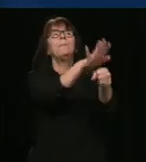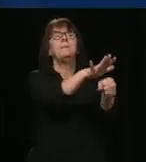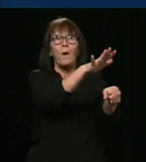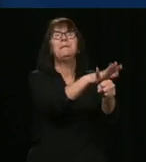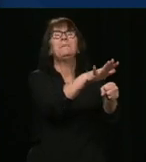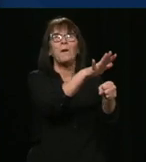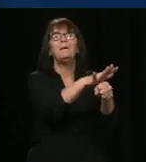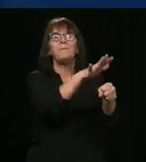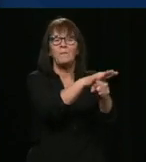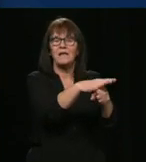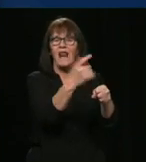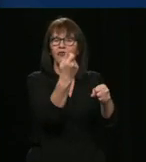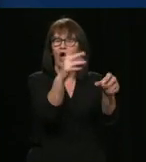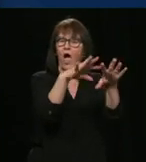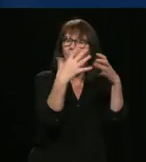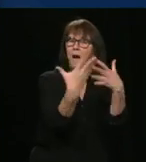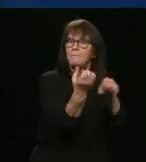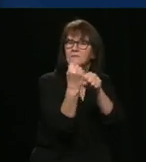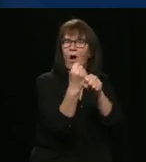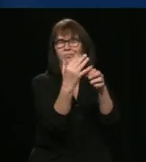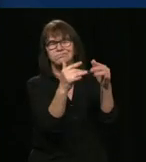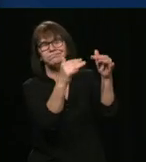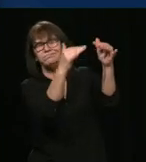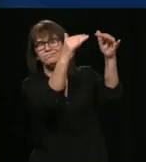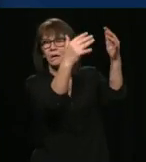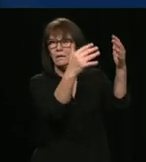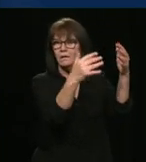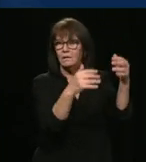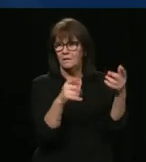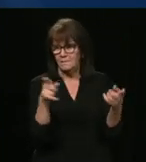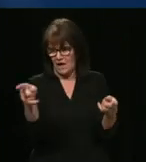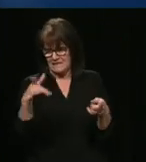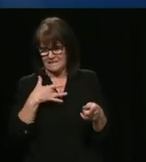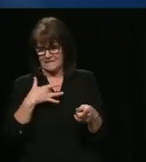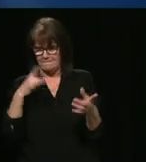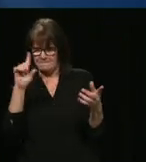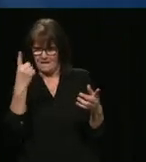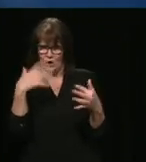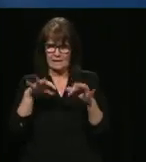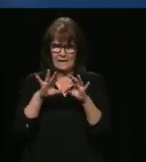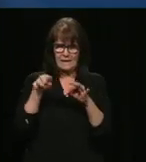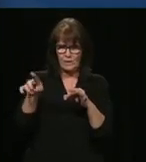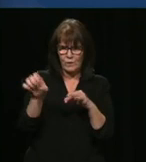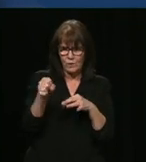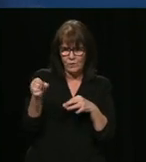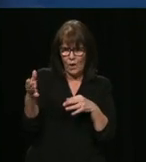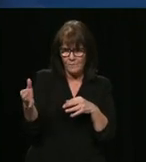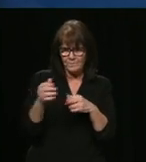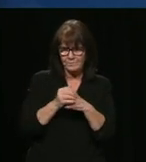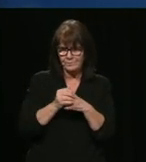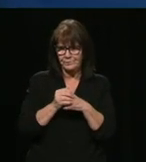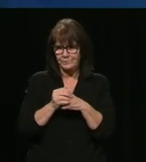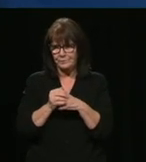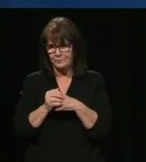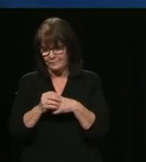brisées. Où est passé le sens des priorités du premier ministre du Québec? M. le Premier ministre.